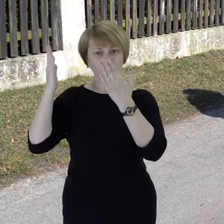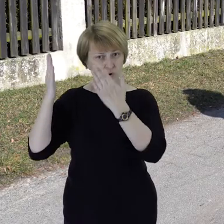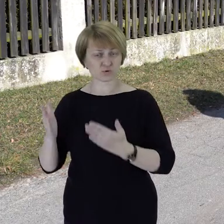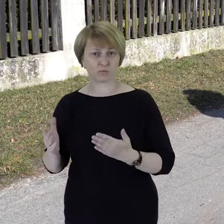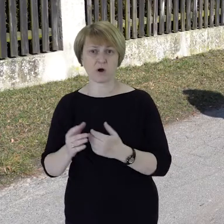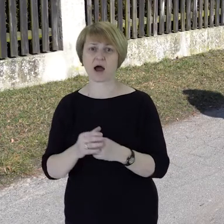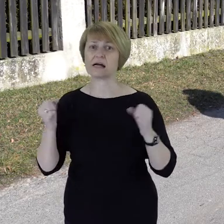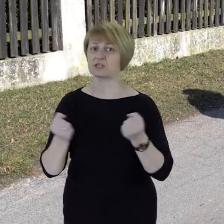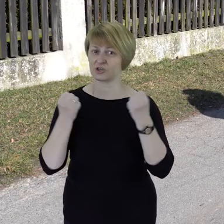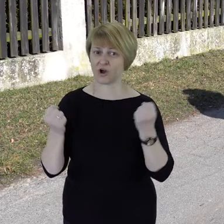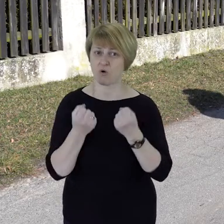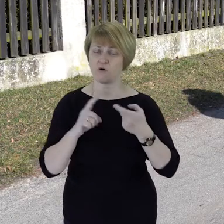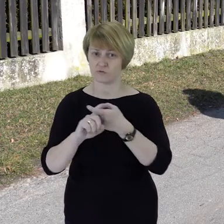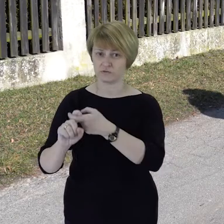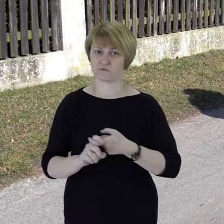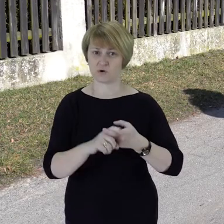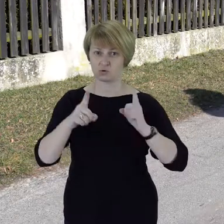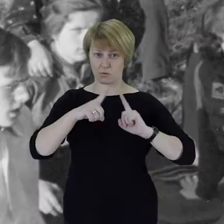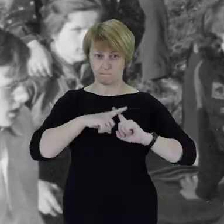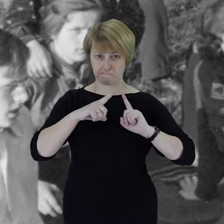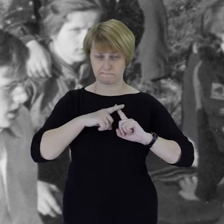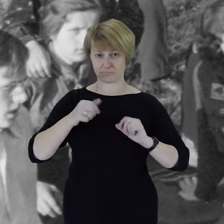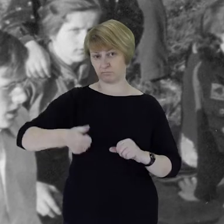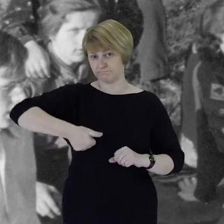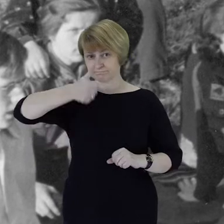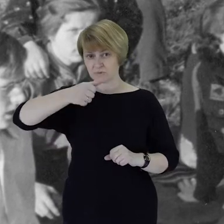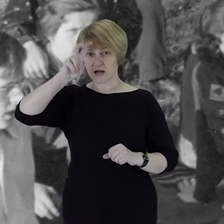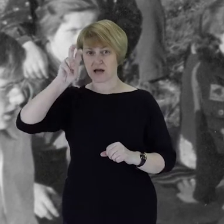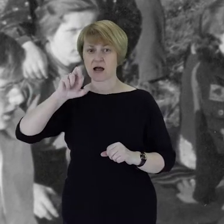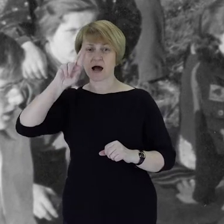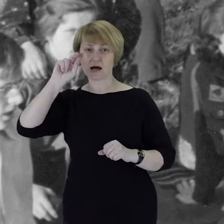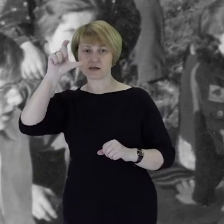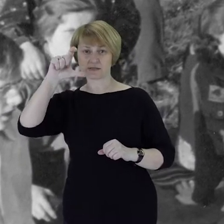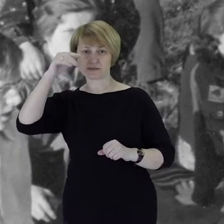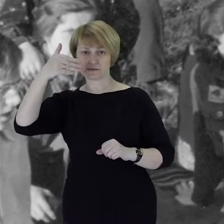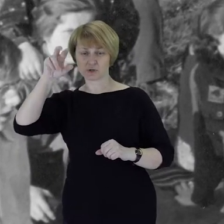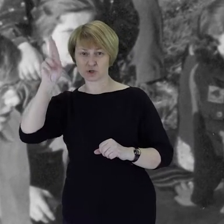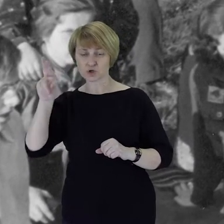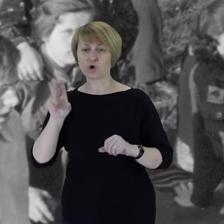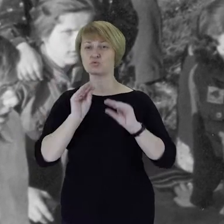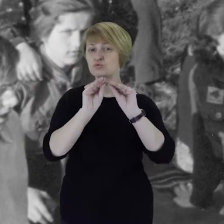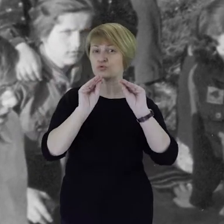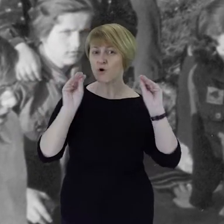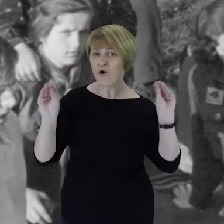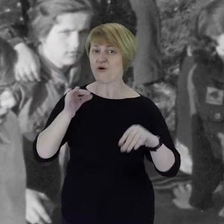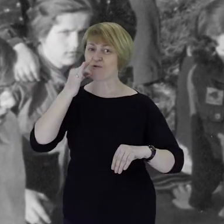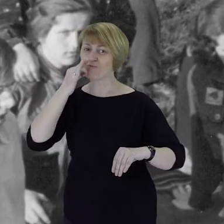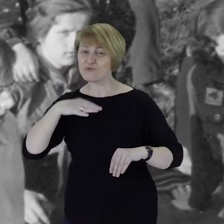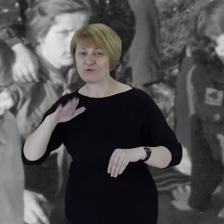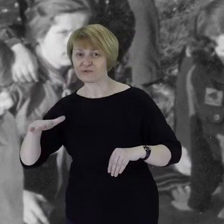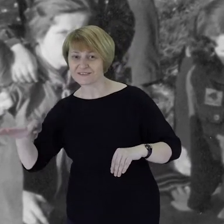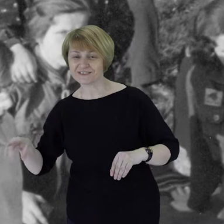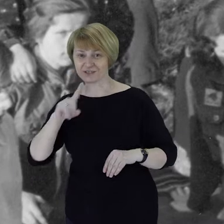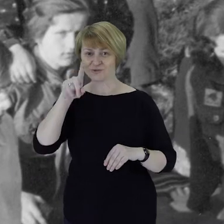działał w harcerstwie, sam potem został harcmistrzem, szkolił Zuchów i kiedy wybuchła